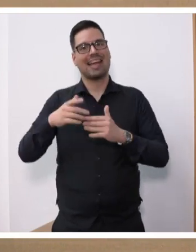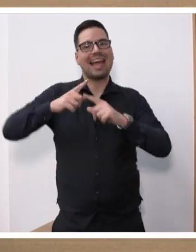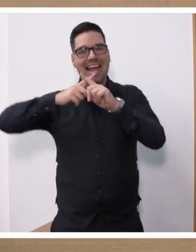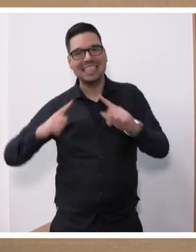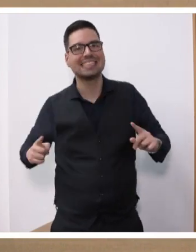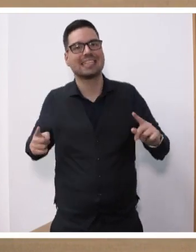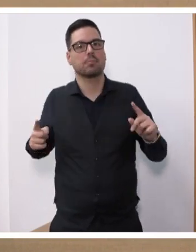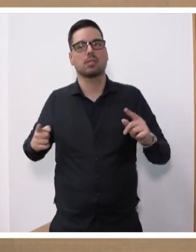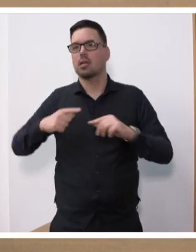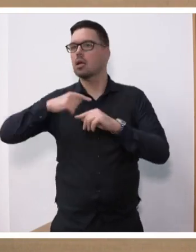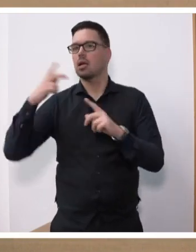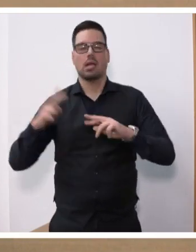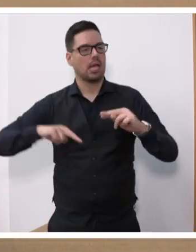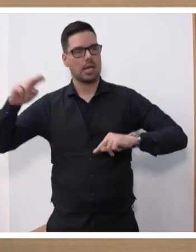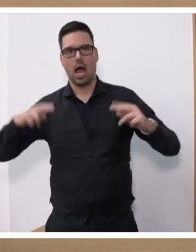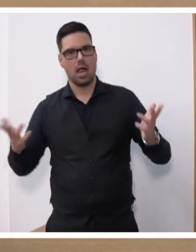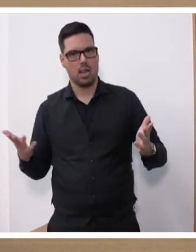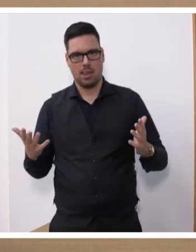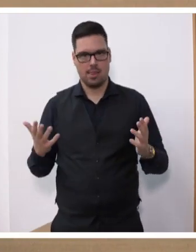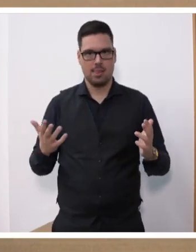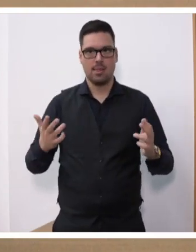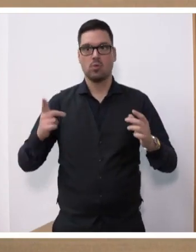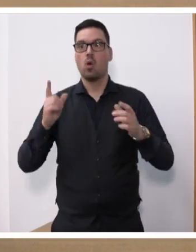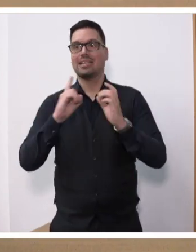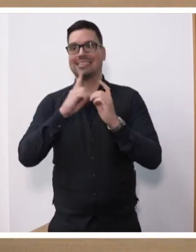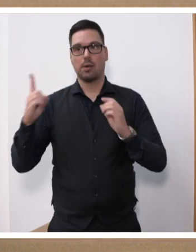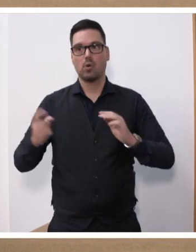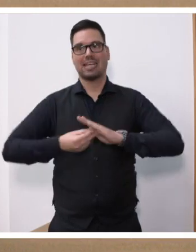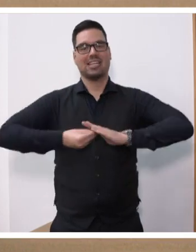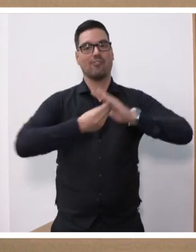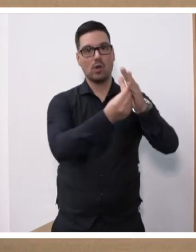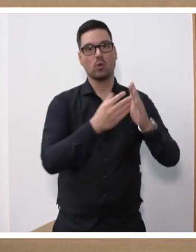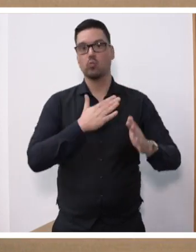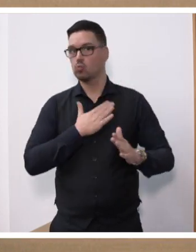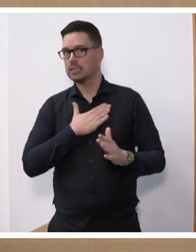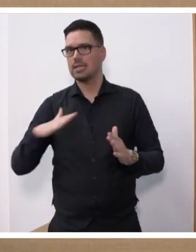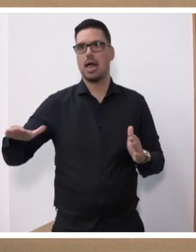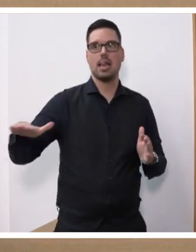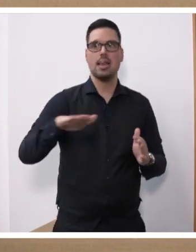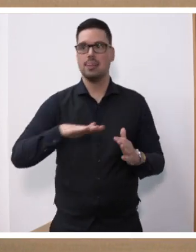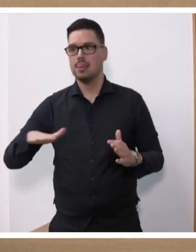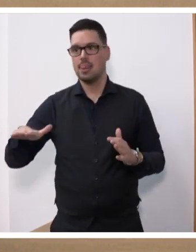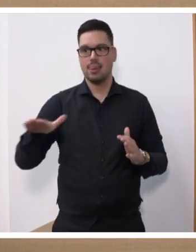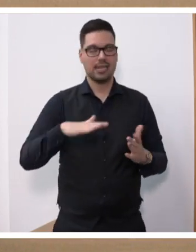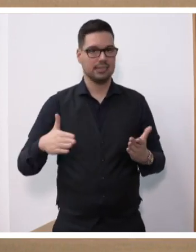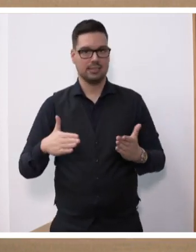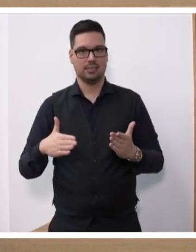egal welcher Couleur, und auch mit der Demokratieförderung in unserem Land. Neulich hat das